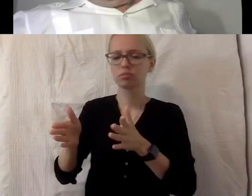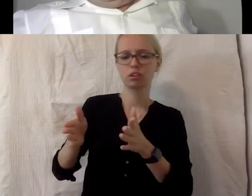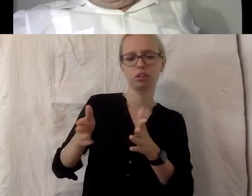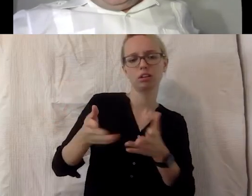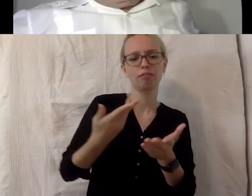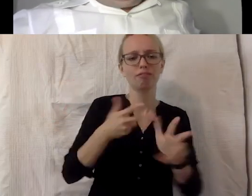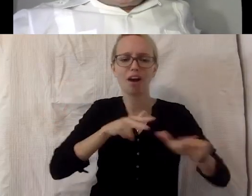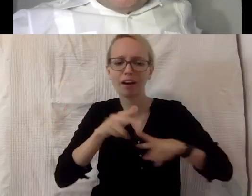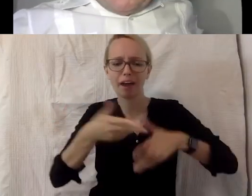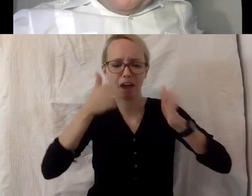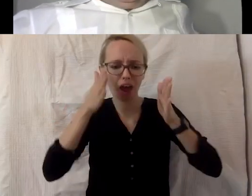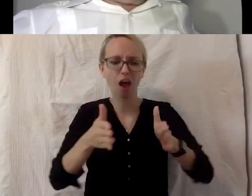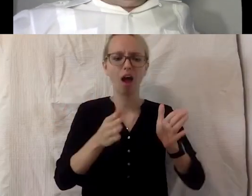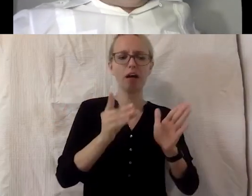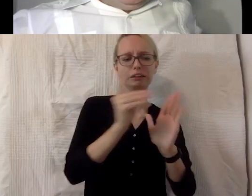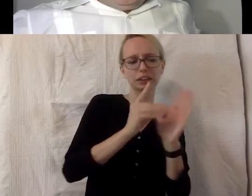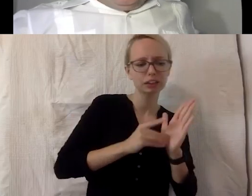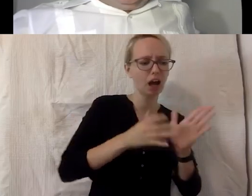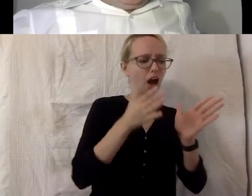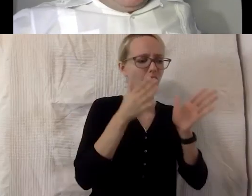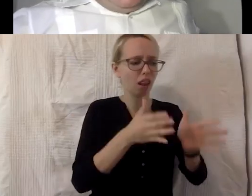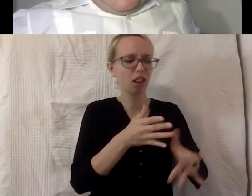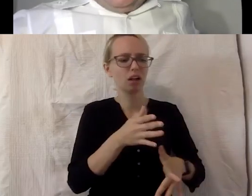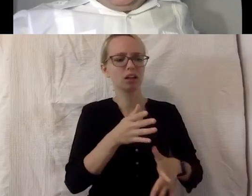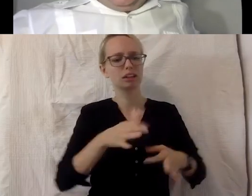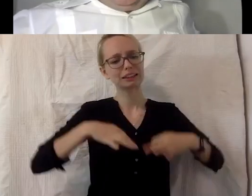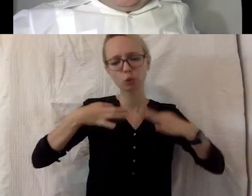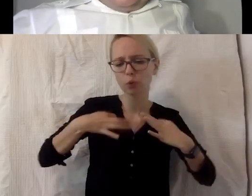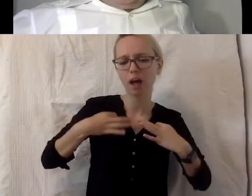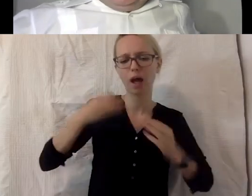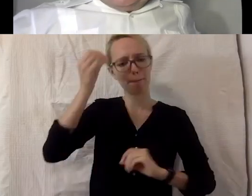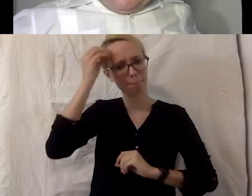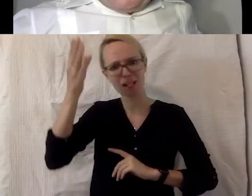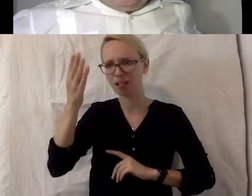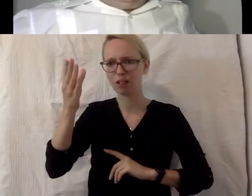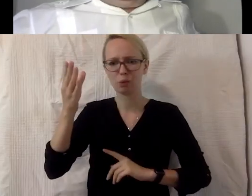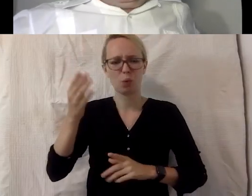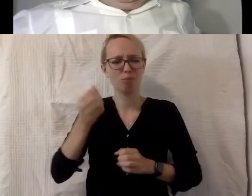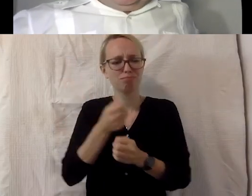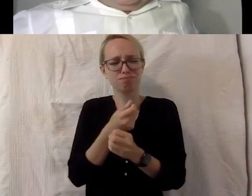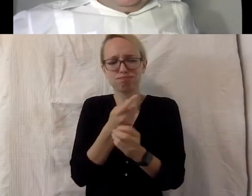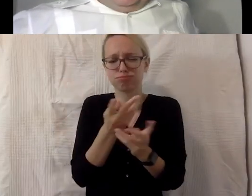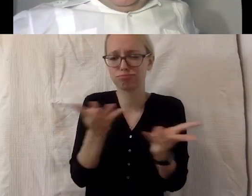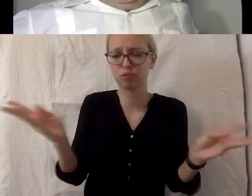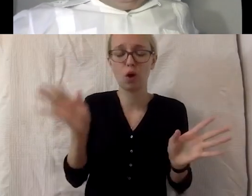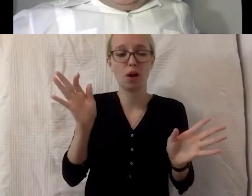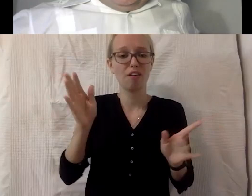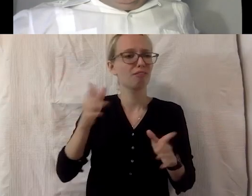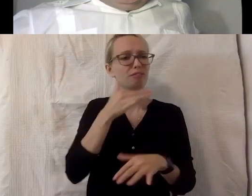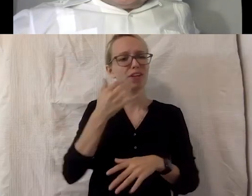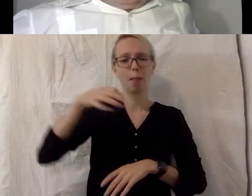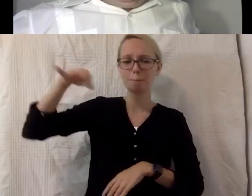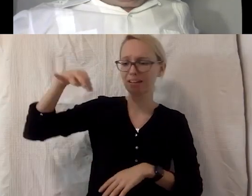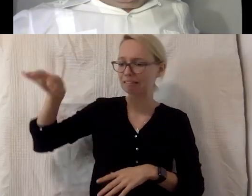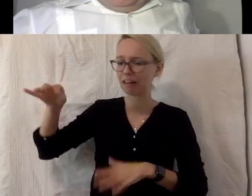Zugang, um Gesundheitswesen, um Bildung geht, ja meine Herren, da gibt es ganze Ministerien, die sich damit beschäftigen. Also für mich